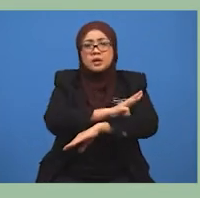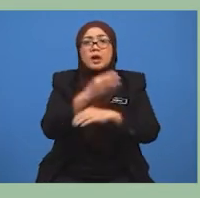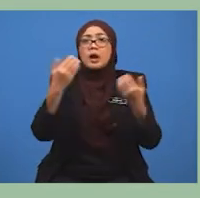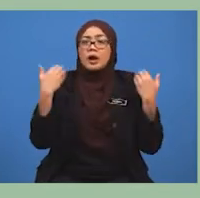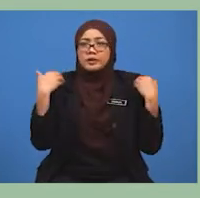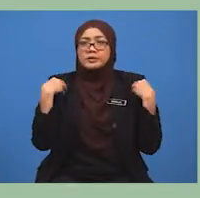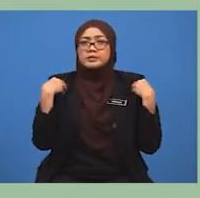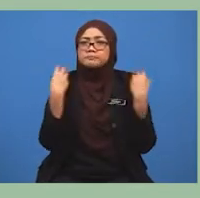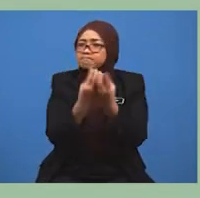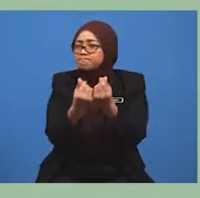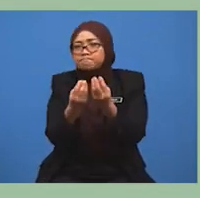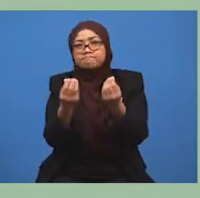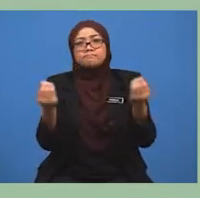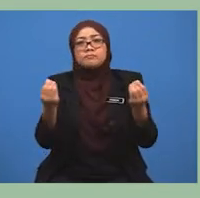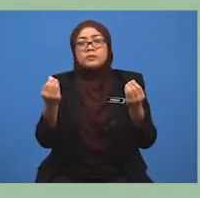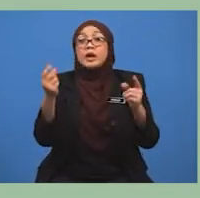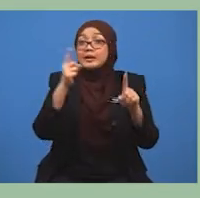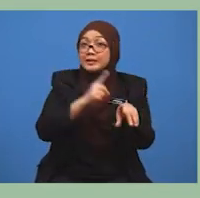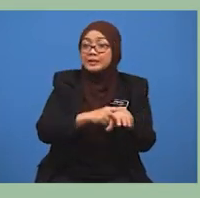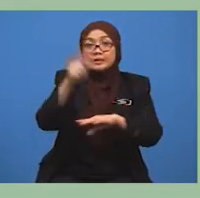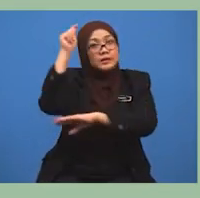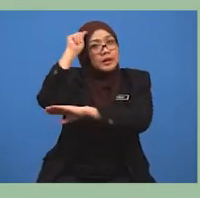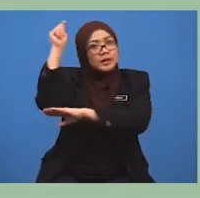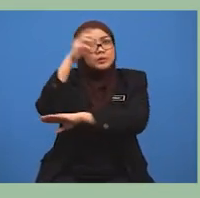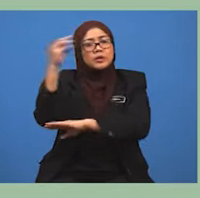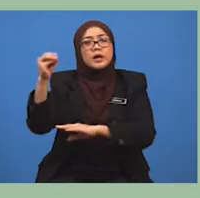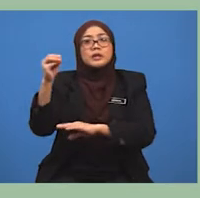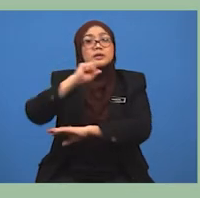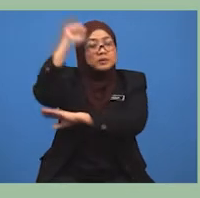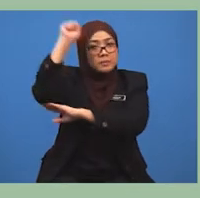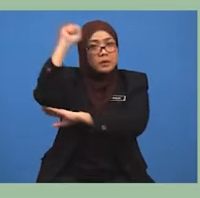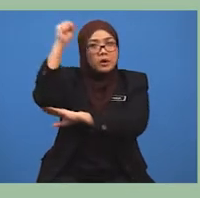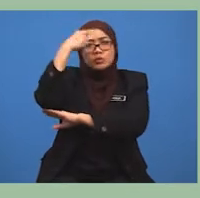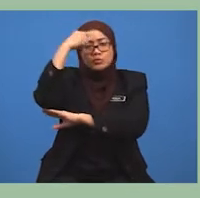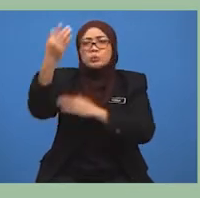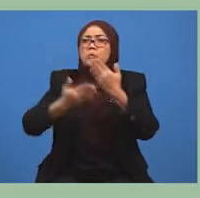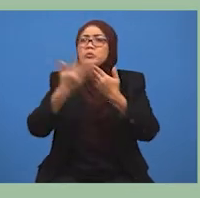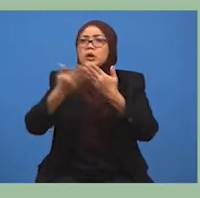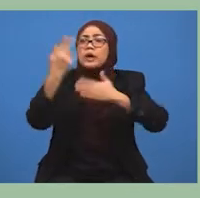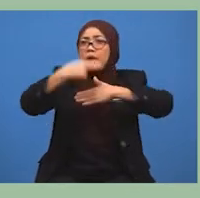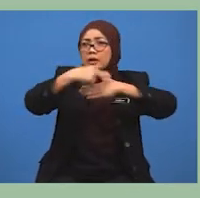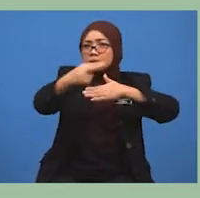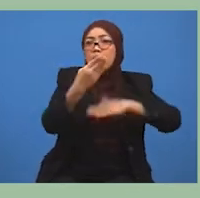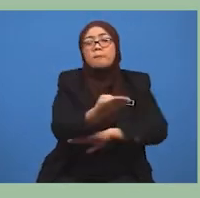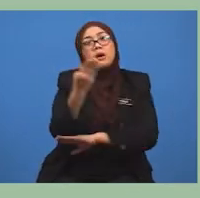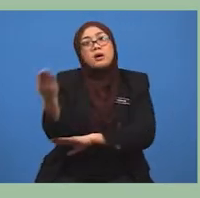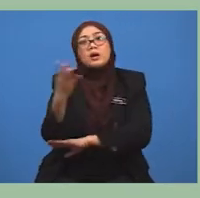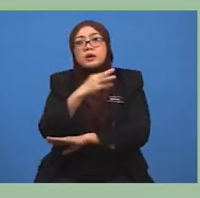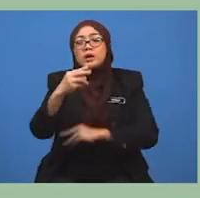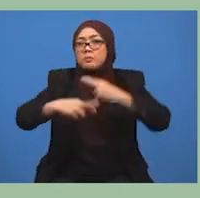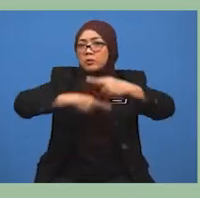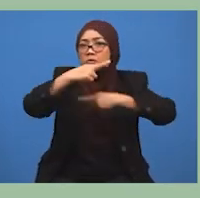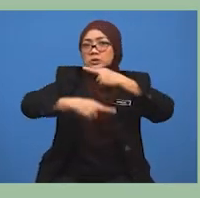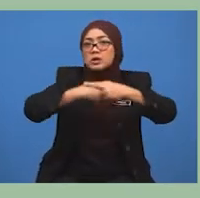Kertih dan Bintulu untuk memudahkan kerja penghantaran bahan, pemprosesan